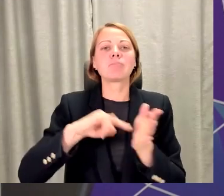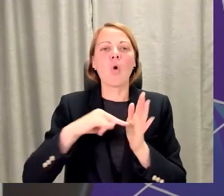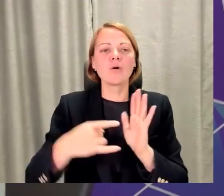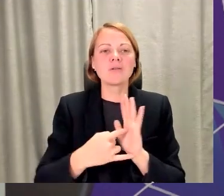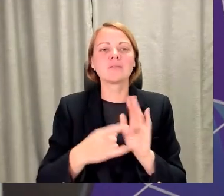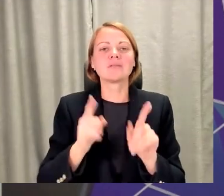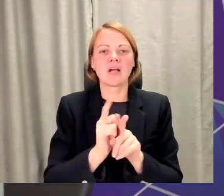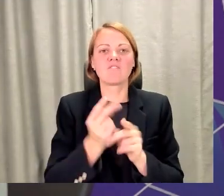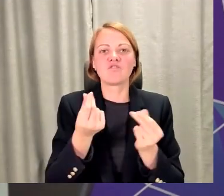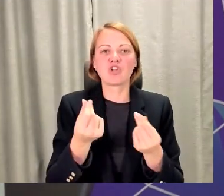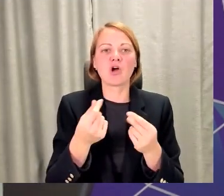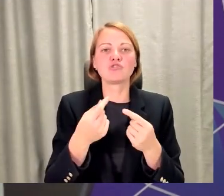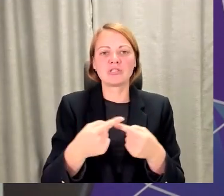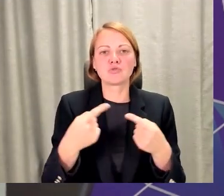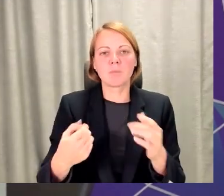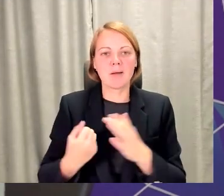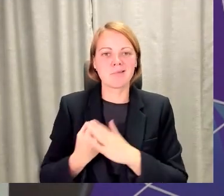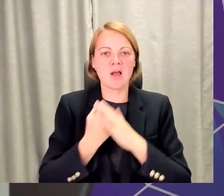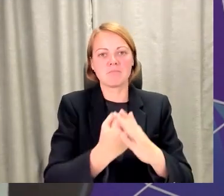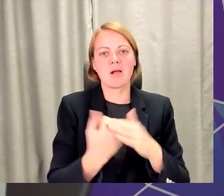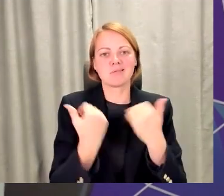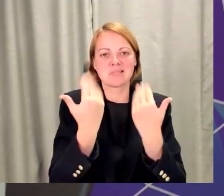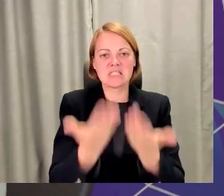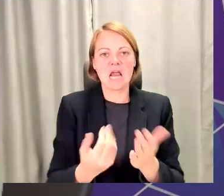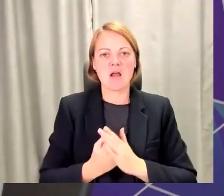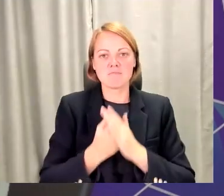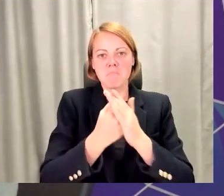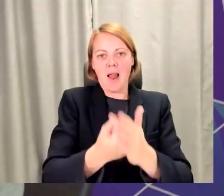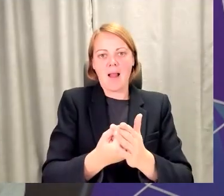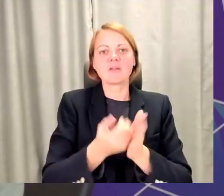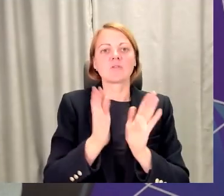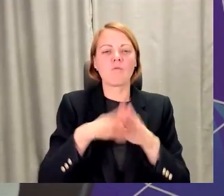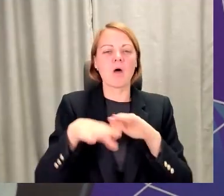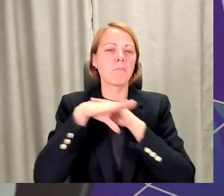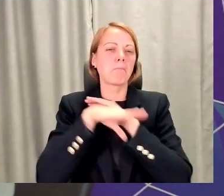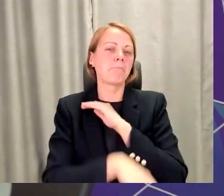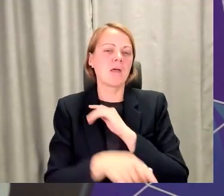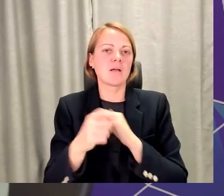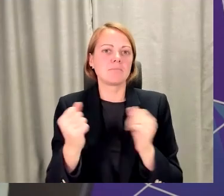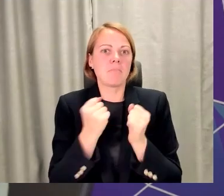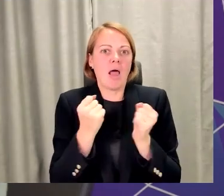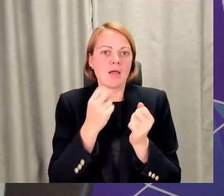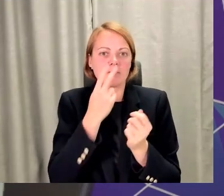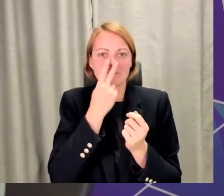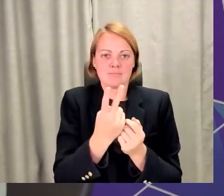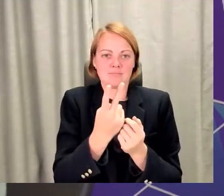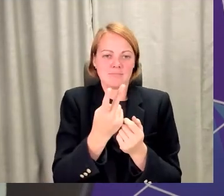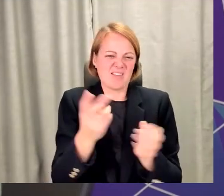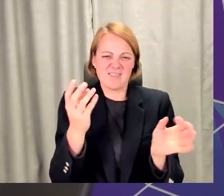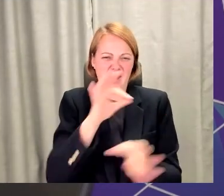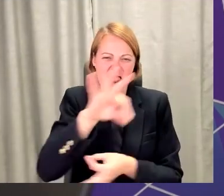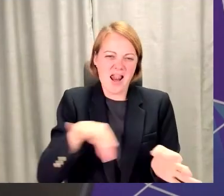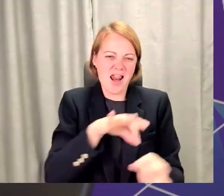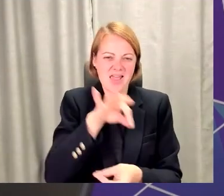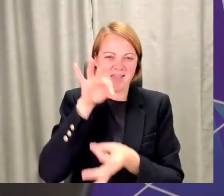atbalstīt, un sniegt arī tādu atbalstu, un beigās tās bailes izrādīsies pavisam nevajadzīgas. Lindis dzirds arī to, ka